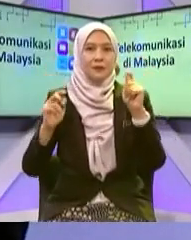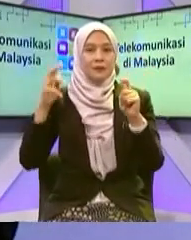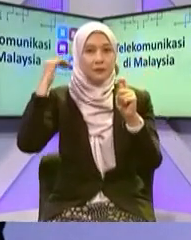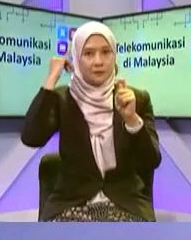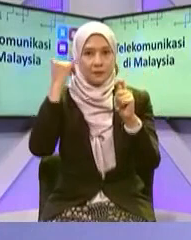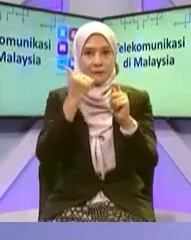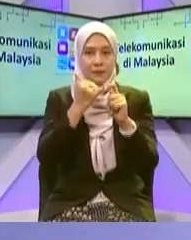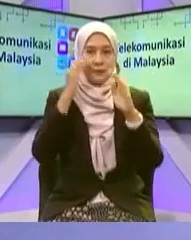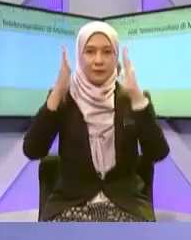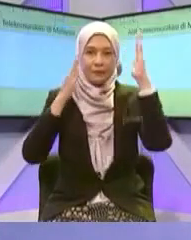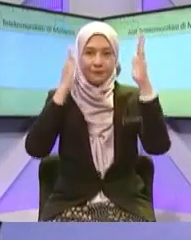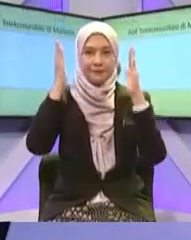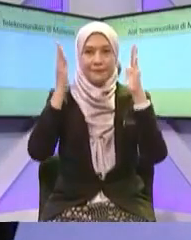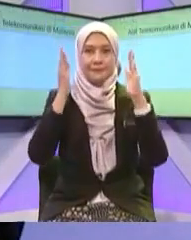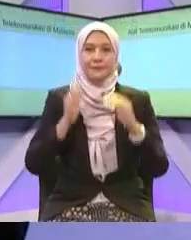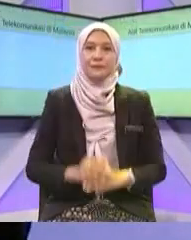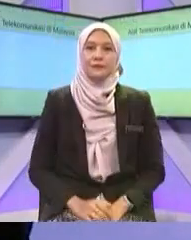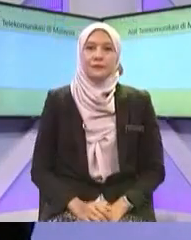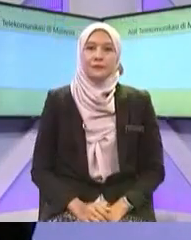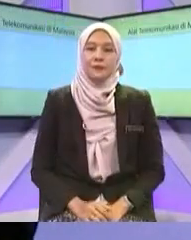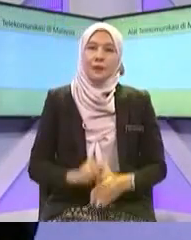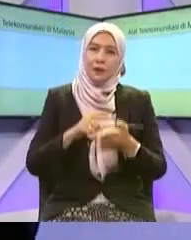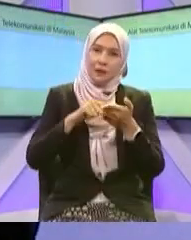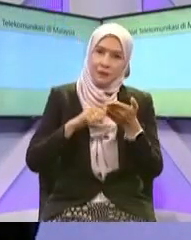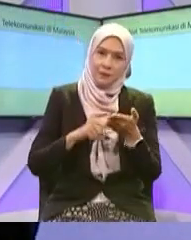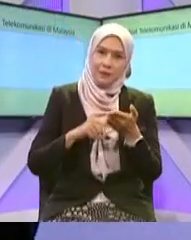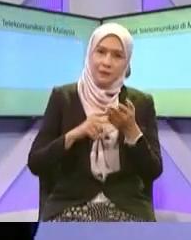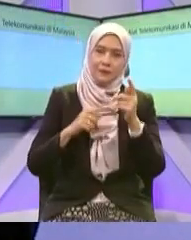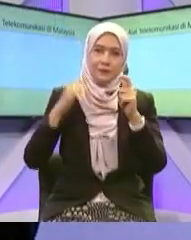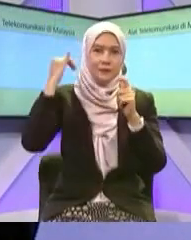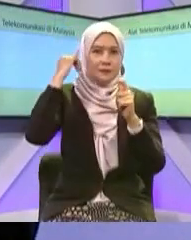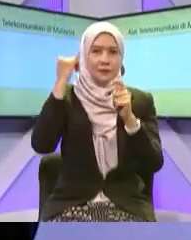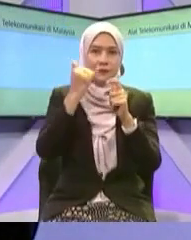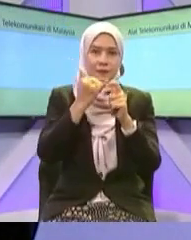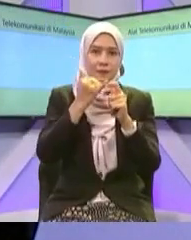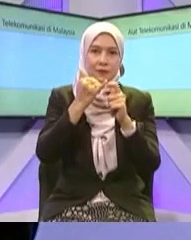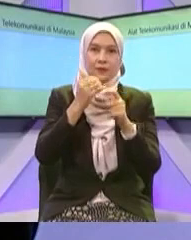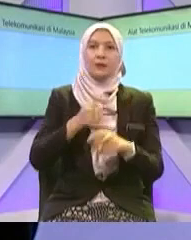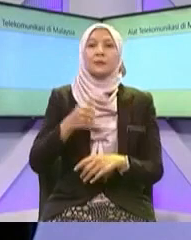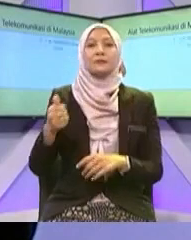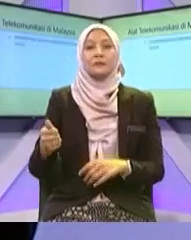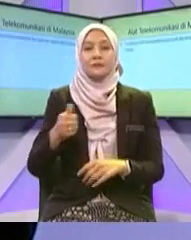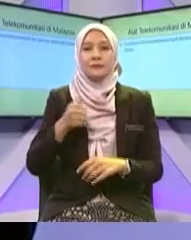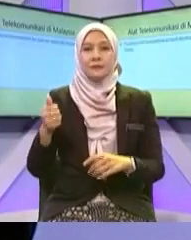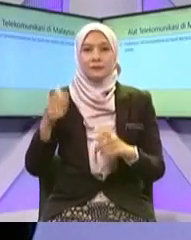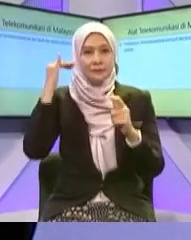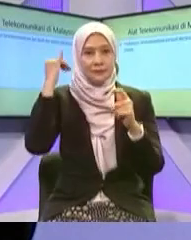Malaysia Apakah dikatakan Dengan telekomunikasi Alat telekomunikasi Di Malaysia